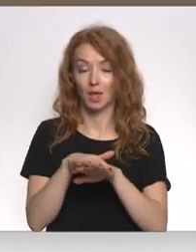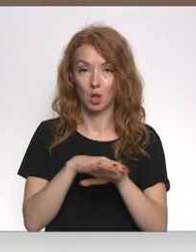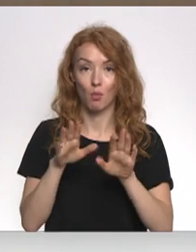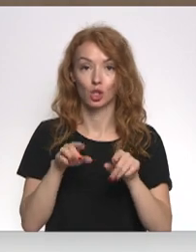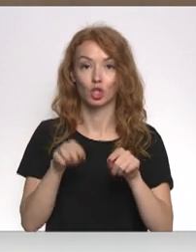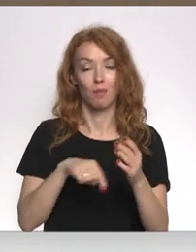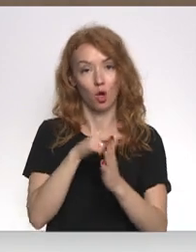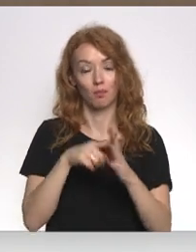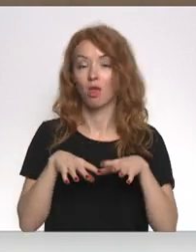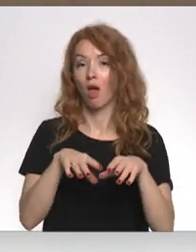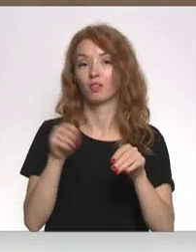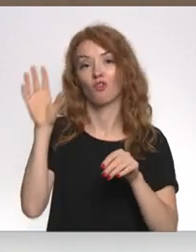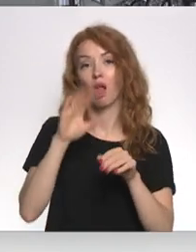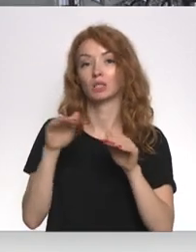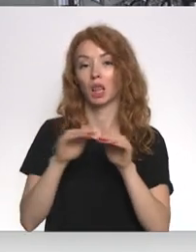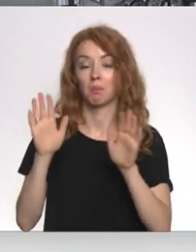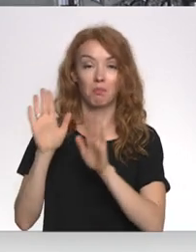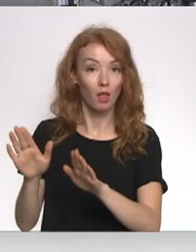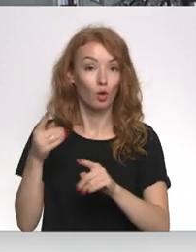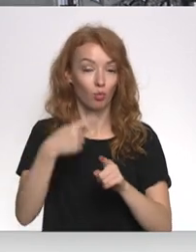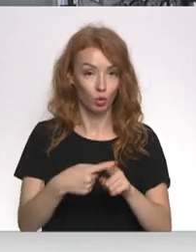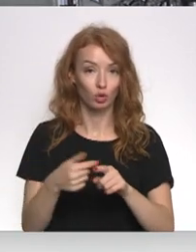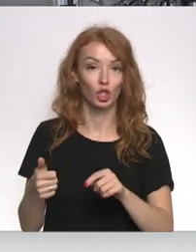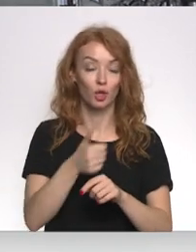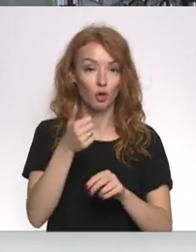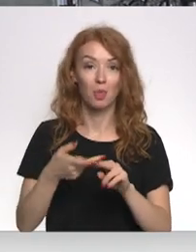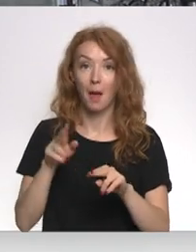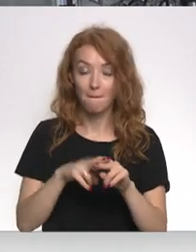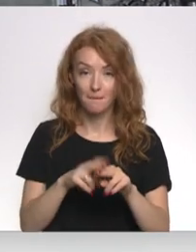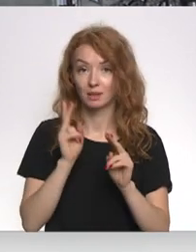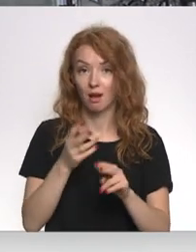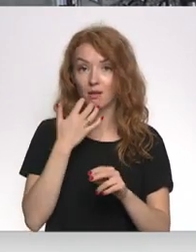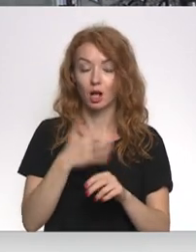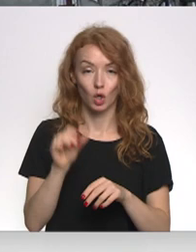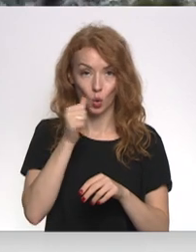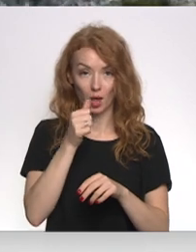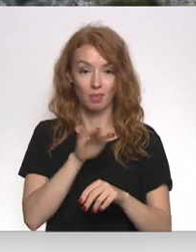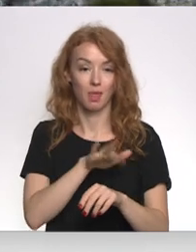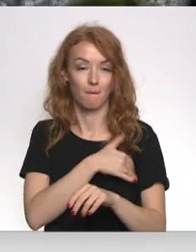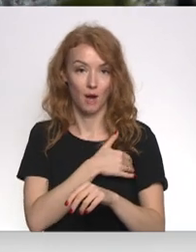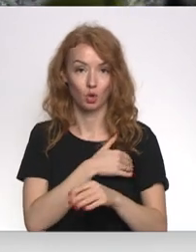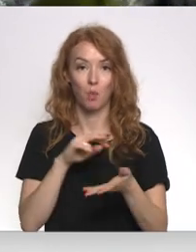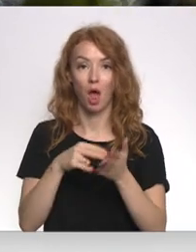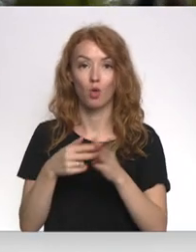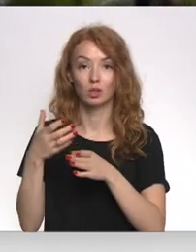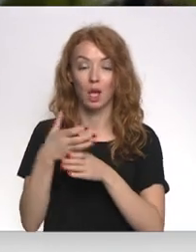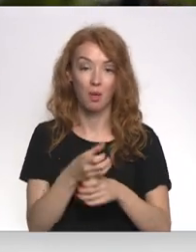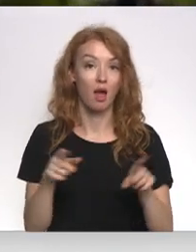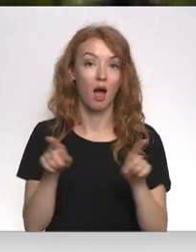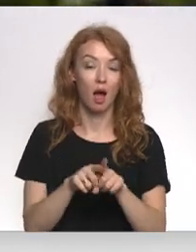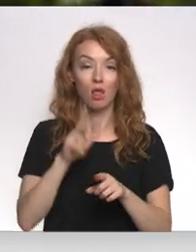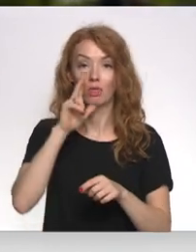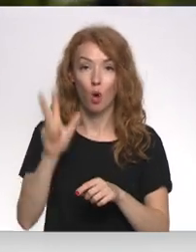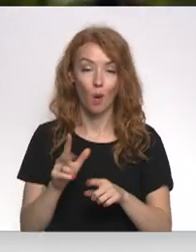jautājumiem jāveic valstiskā mērogā. Turklāt jo īpaši tāpēc, ka karstā ūdens temperatūru plāno samazināt arī piemēram